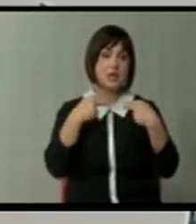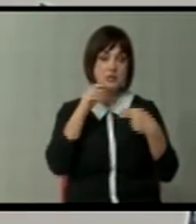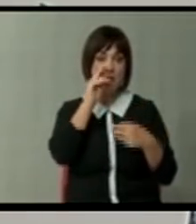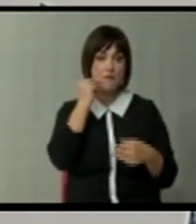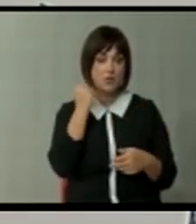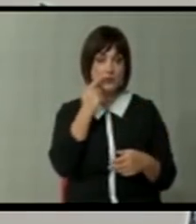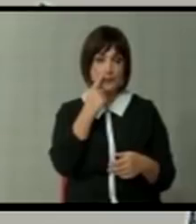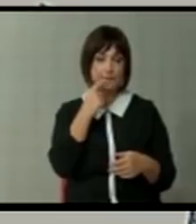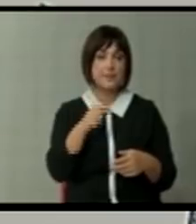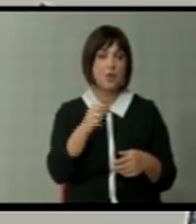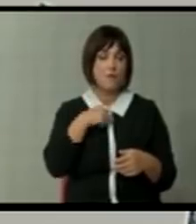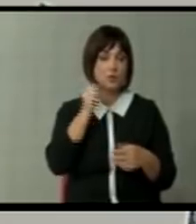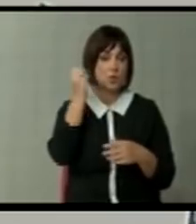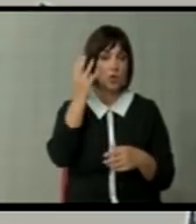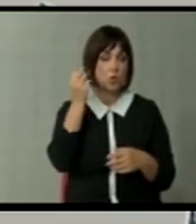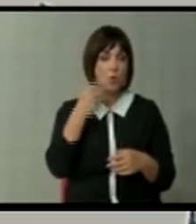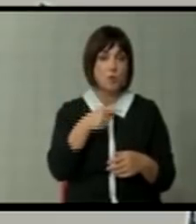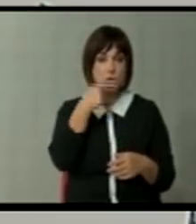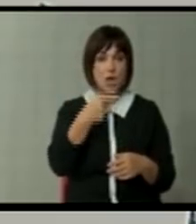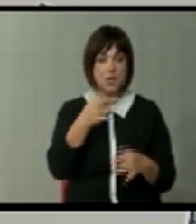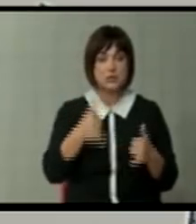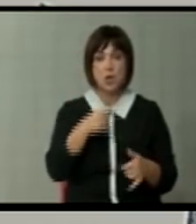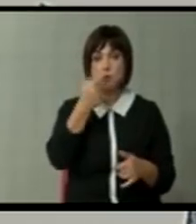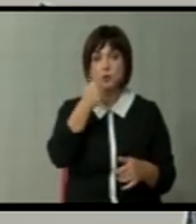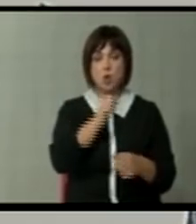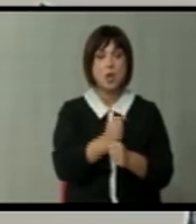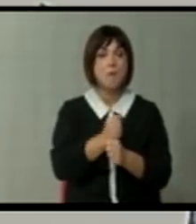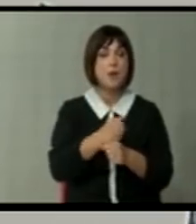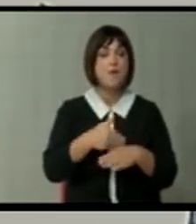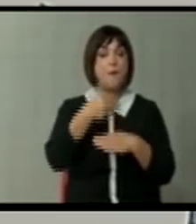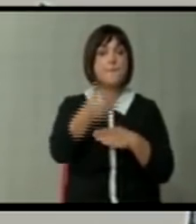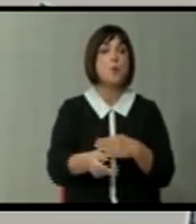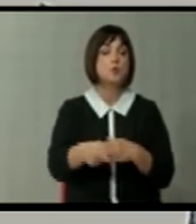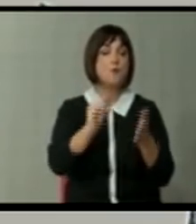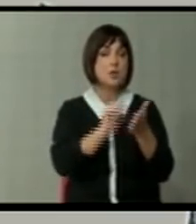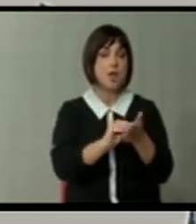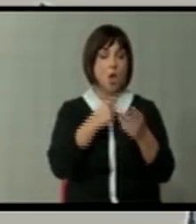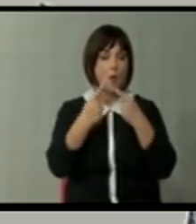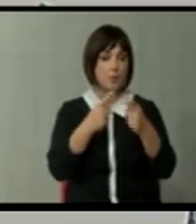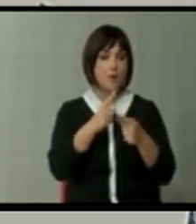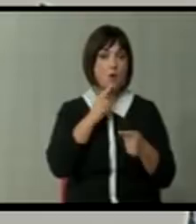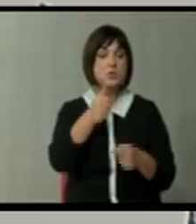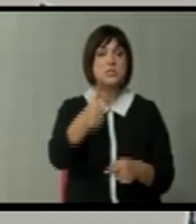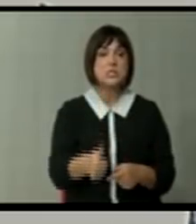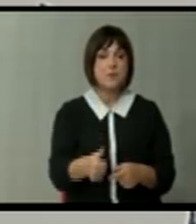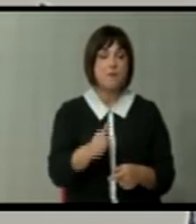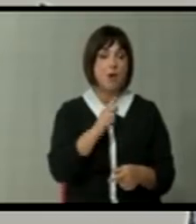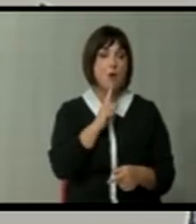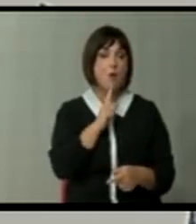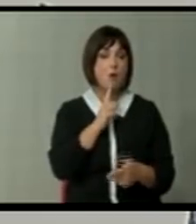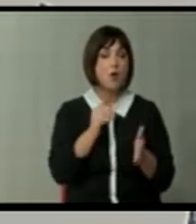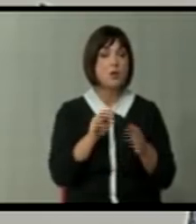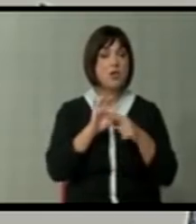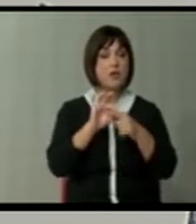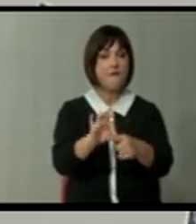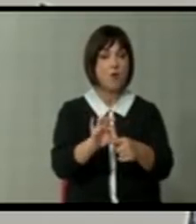националистите. Жива глупост. Седа ќе зборувавме што ќе правиме после тој датум за преговори. Кој се ти мовите? Кој се ти мовите кој